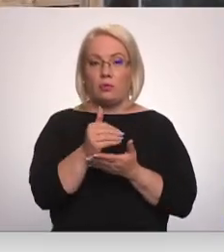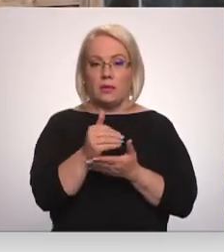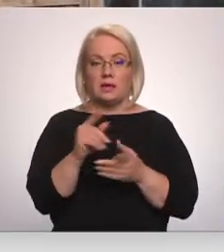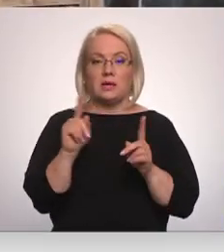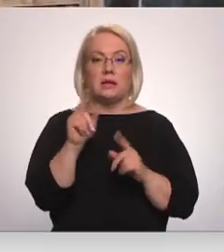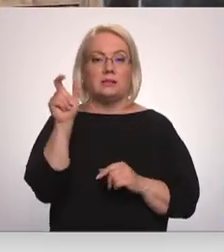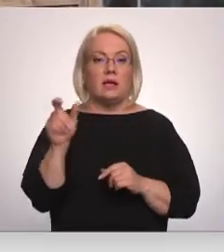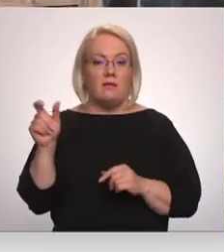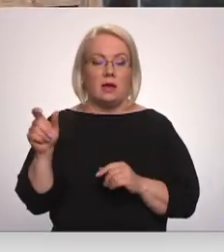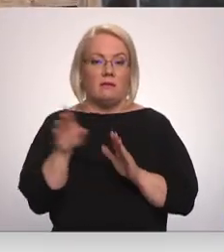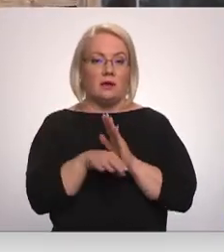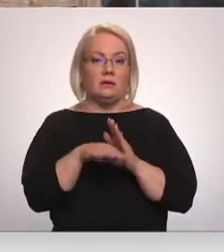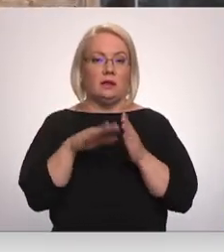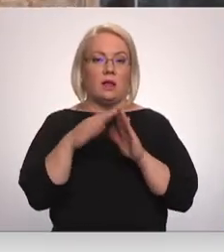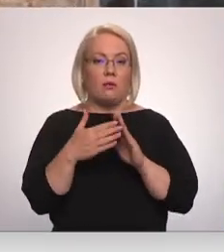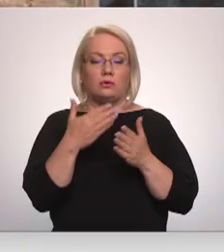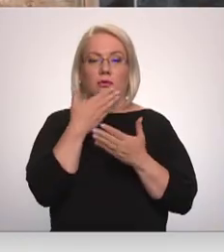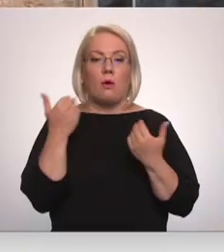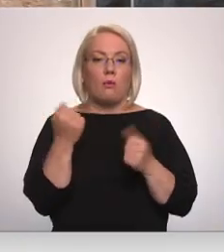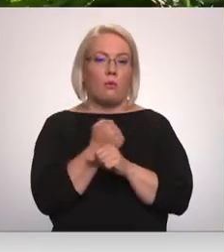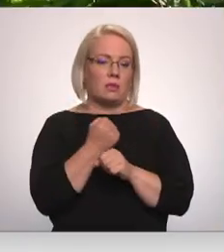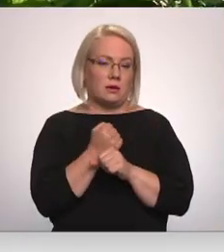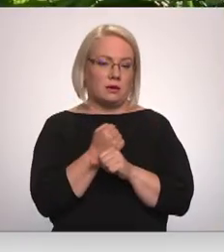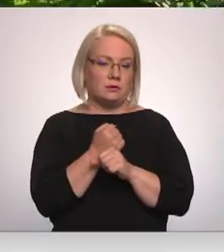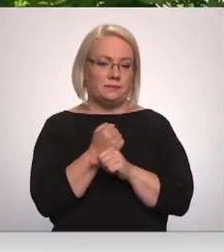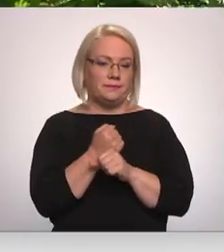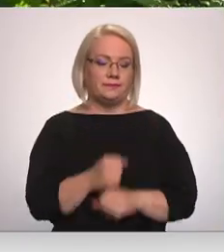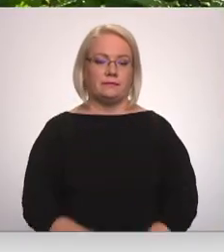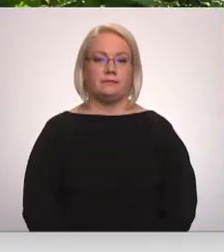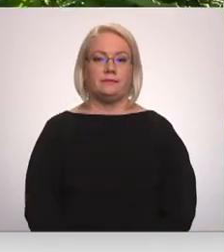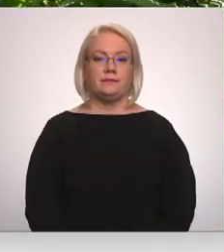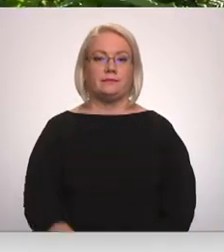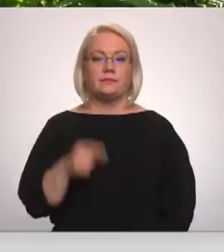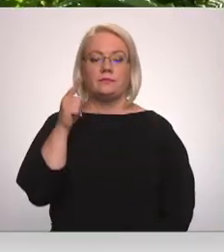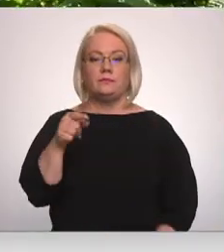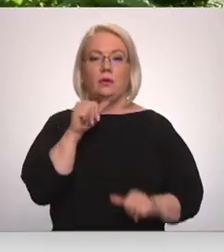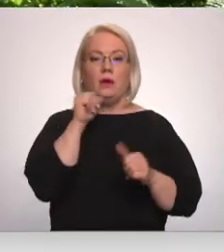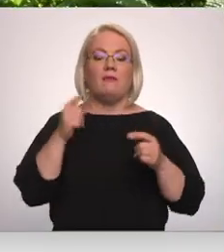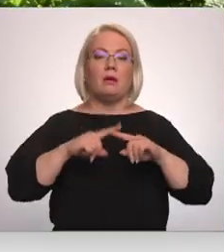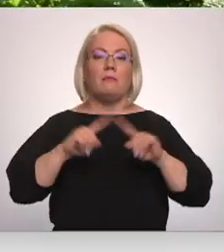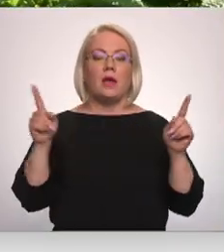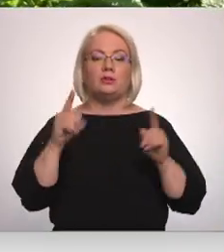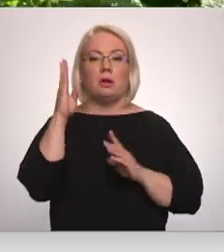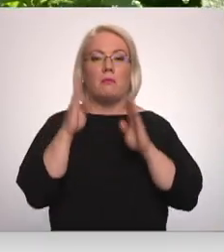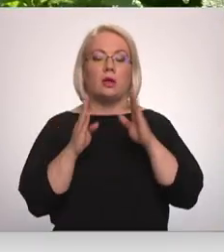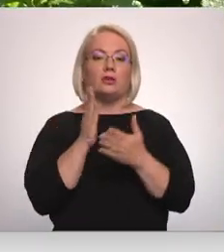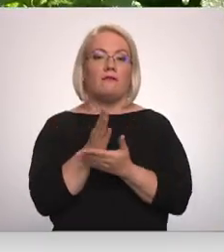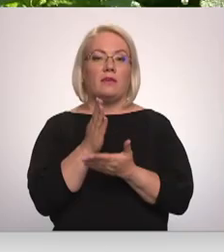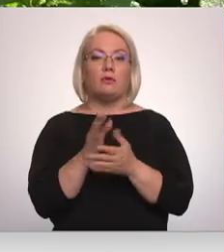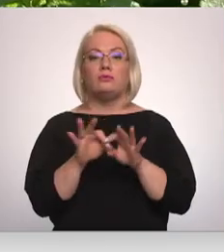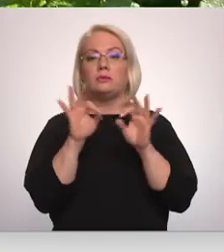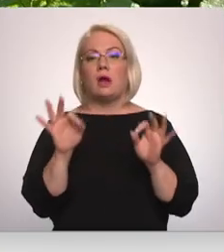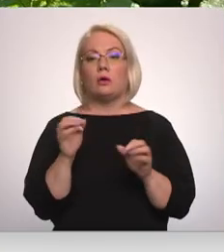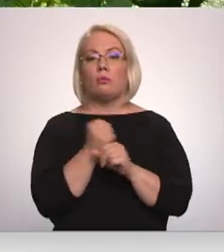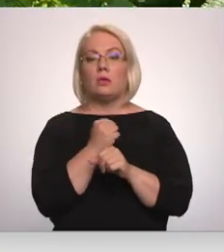jo cilvēkiem vienkārši laukos nav ko darīt. Tur nevar pēkšņi mežu vidū sākt